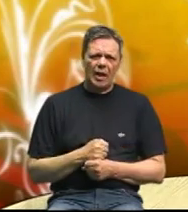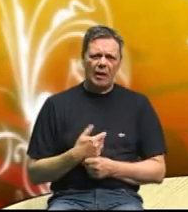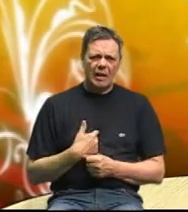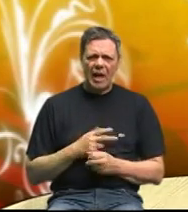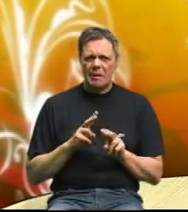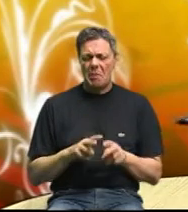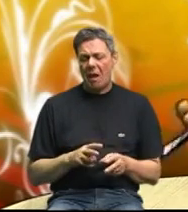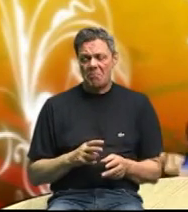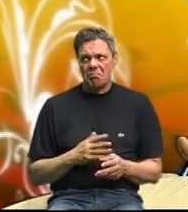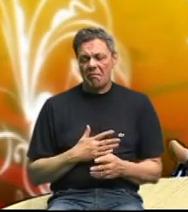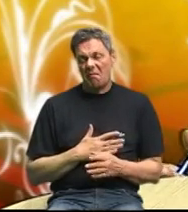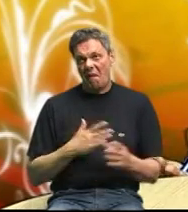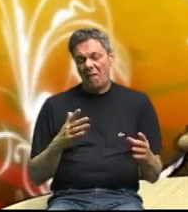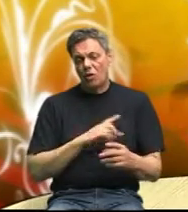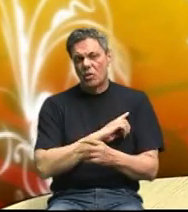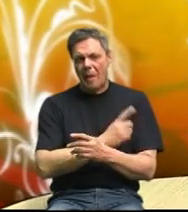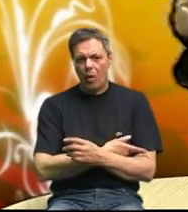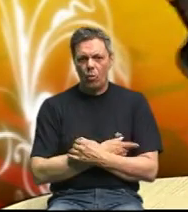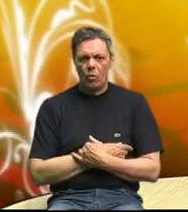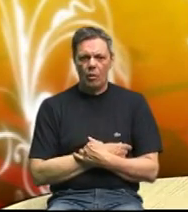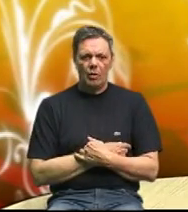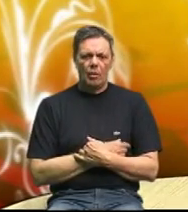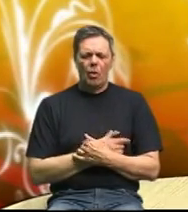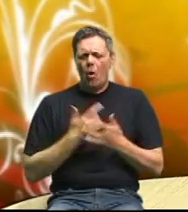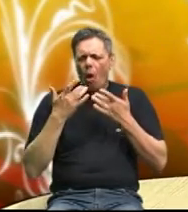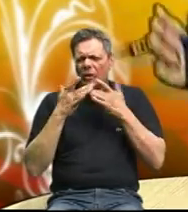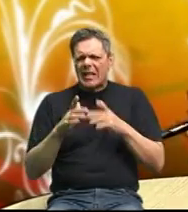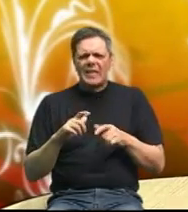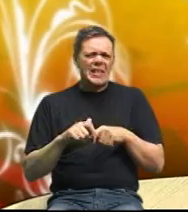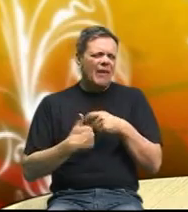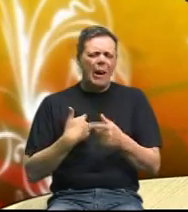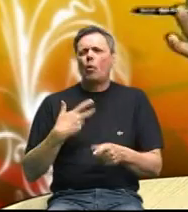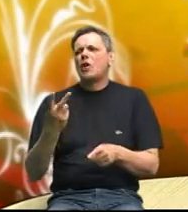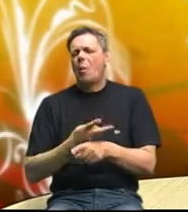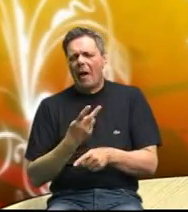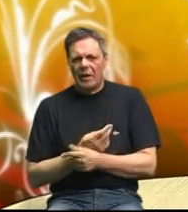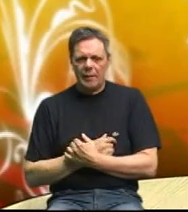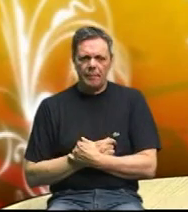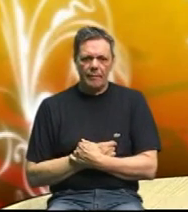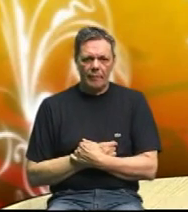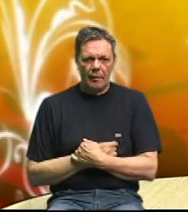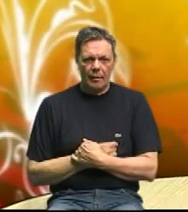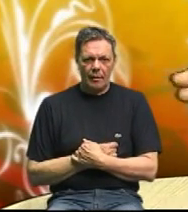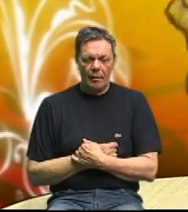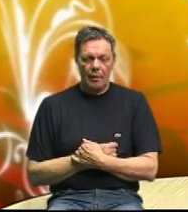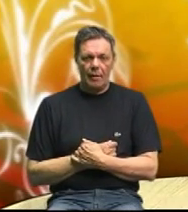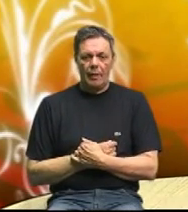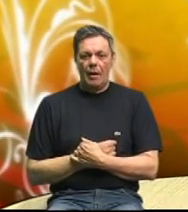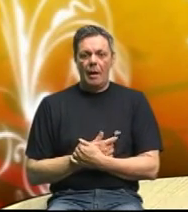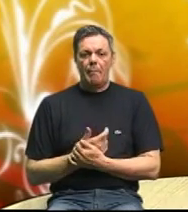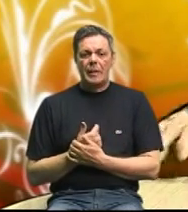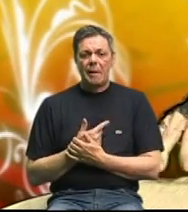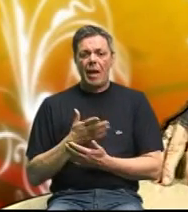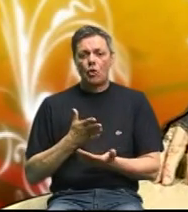snagu jer za to treba isto velika snaga odricat se neke stvari na koje smo navikli ovako ili onako pa sam ja to